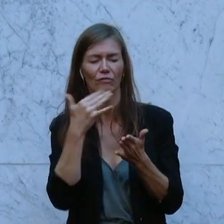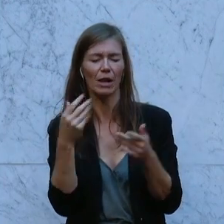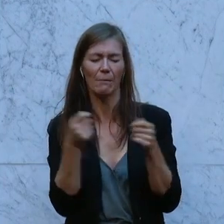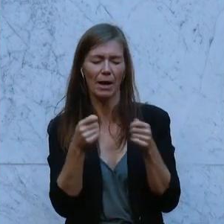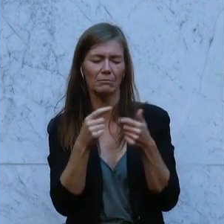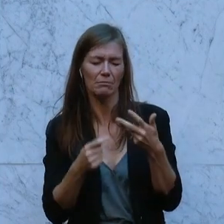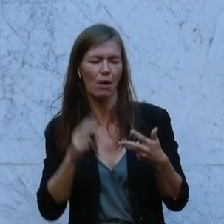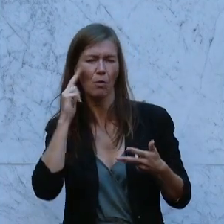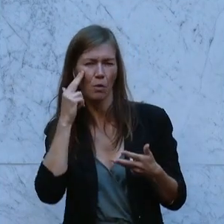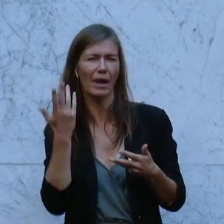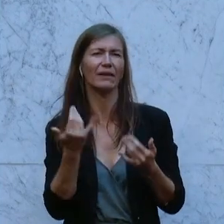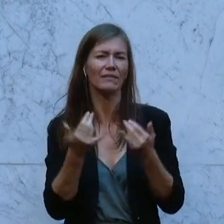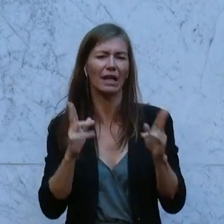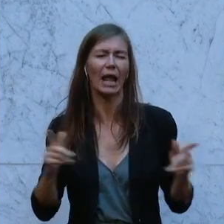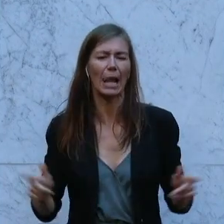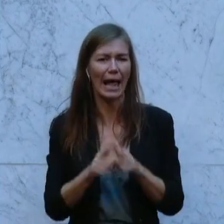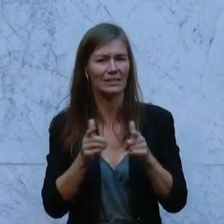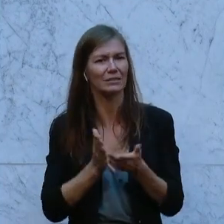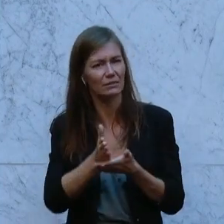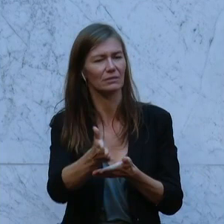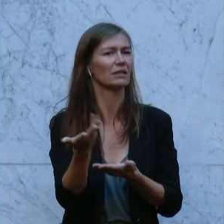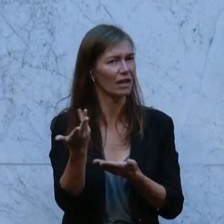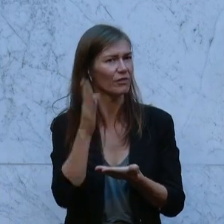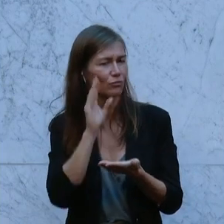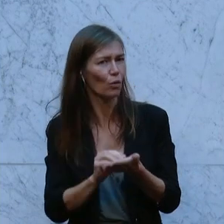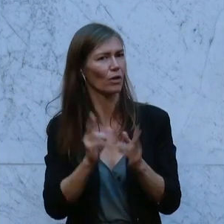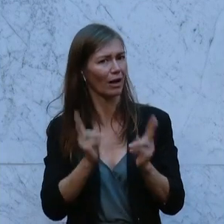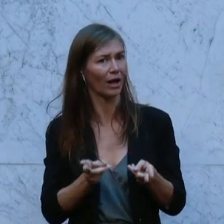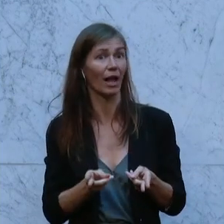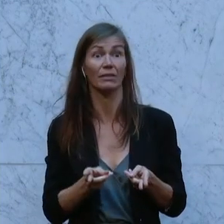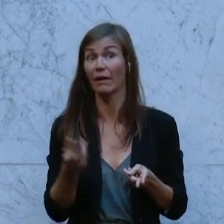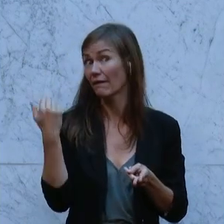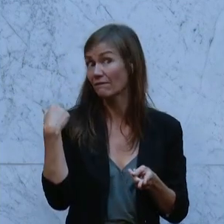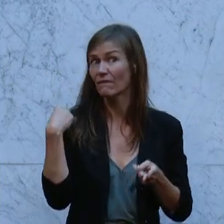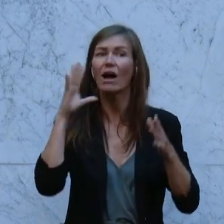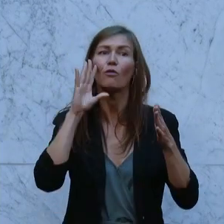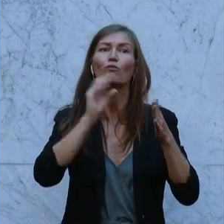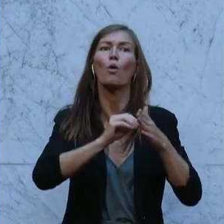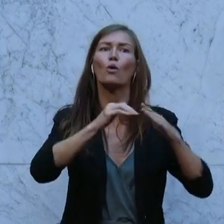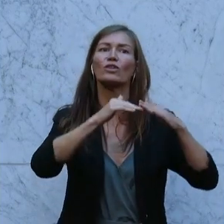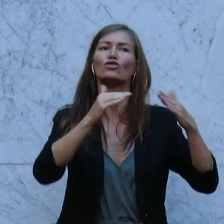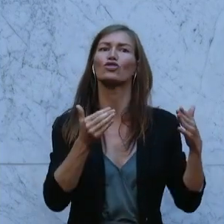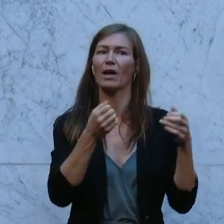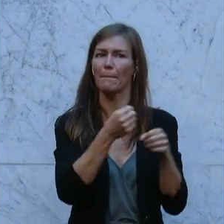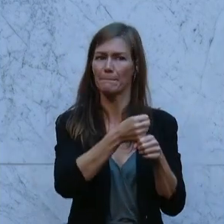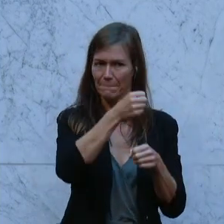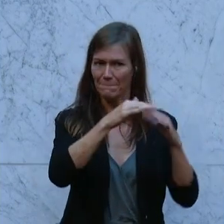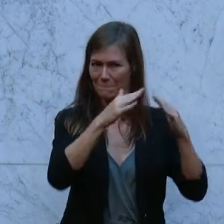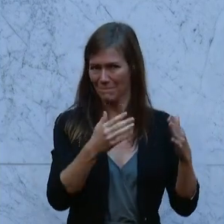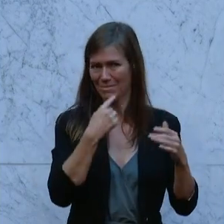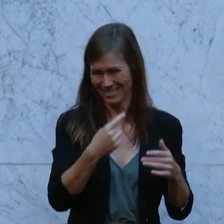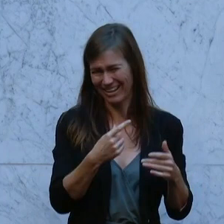hat es schon gesagt. Denken Sie an den Wohnschirm, der Wohnkosten und teilweise auch Energiekosten für bestimmte Personengruppen übernimmt. Denken Sie an den